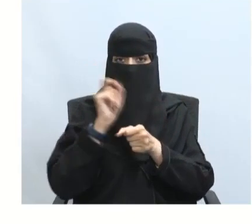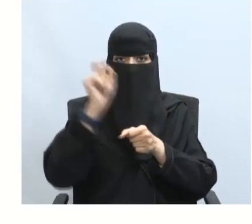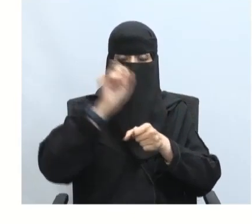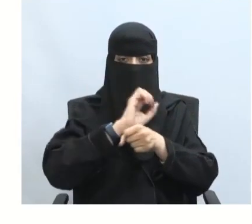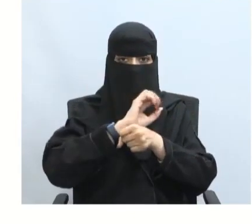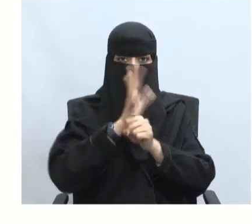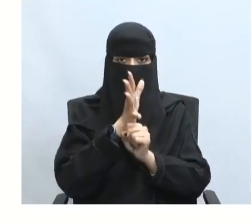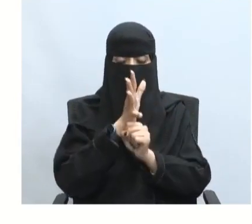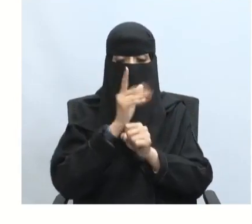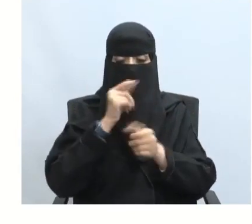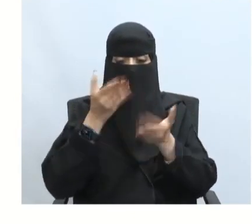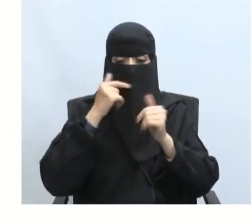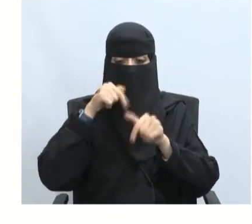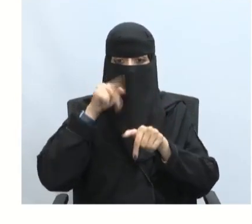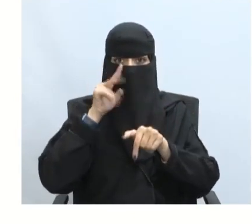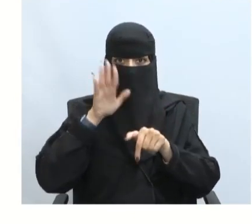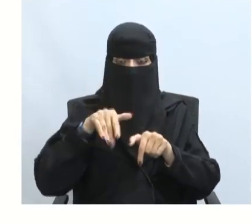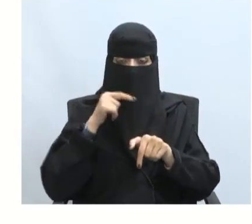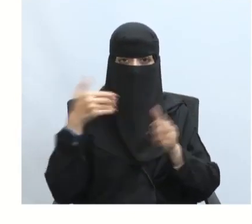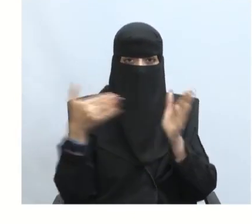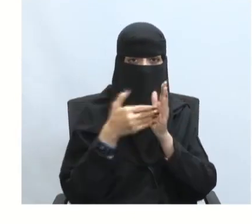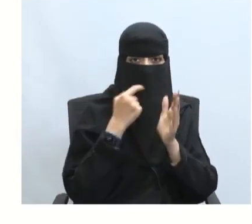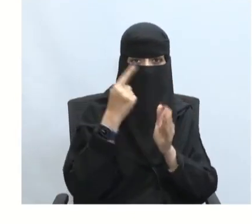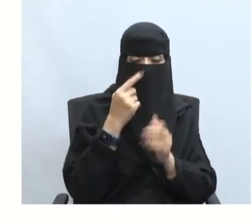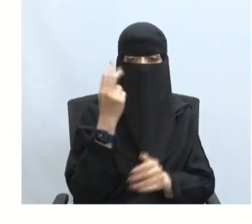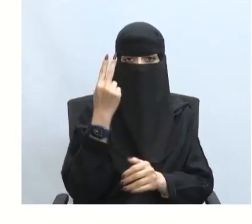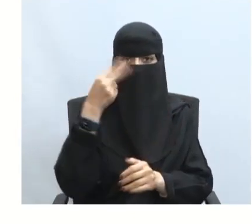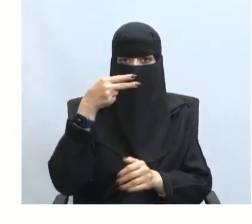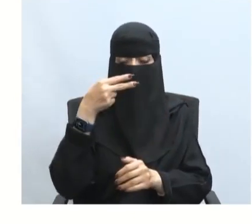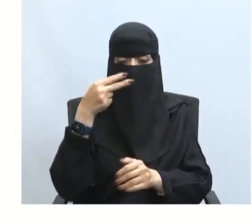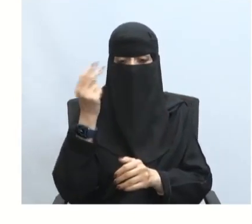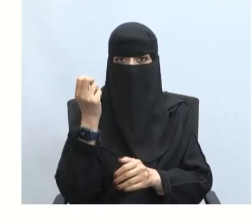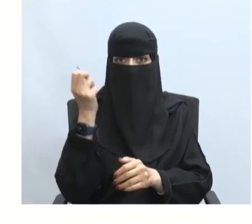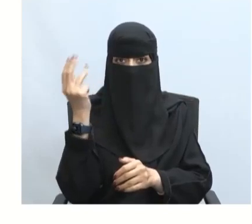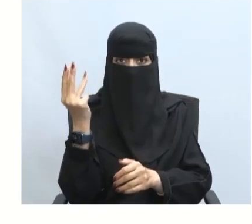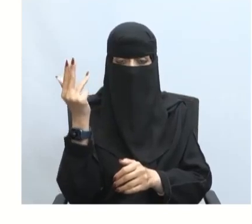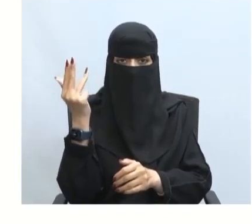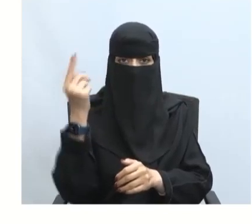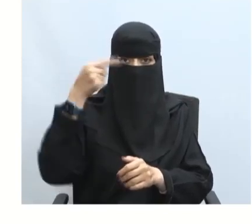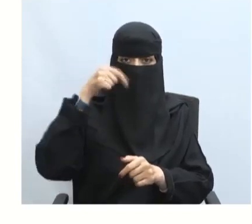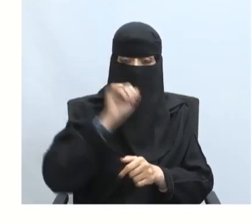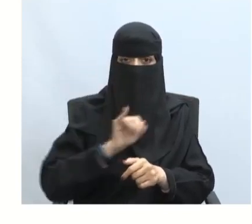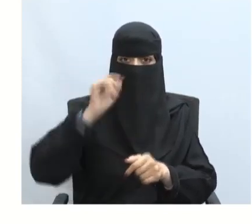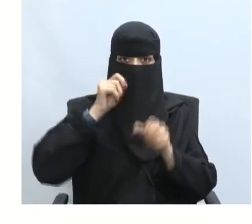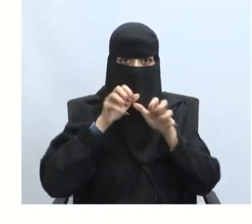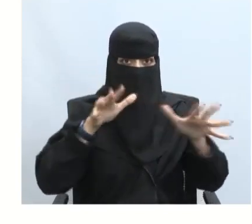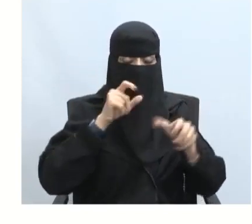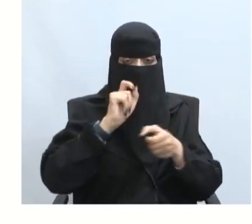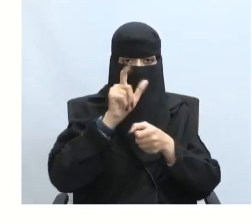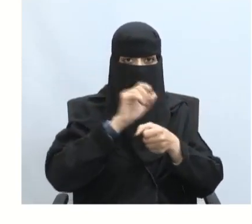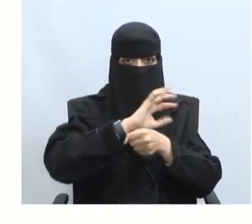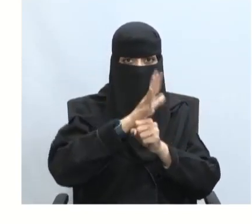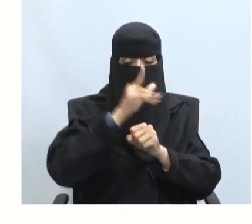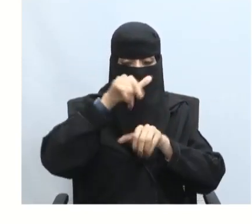كوفيد 19 شهد نهاية عام 2019 ميلادياً تفشي فايروس